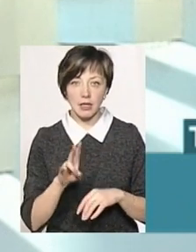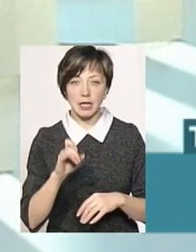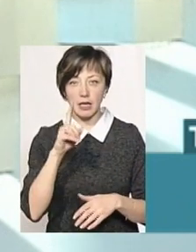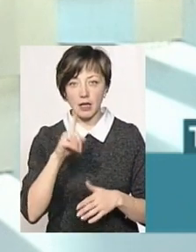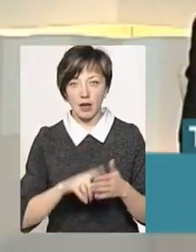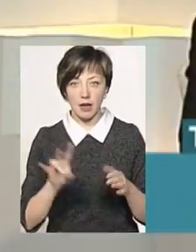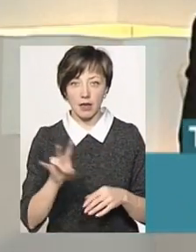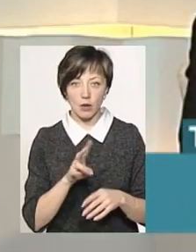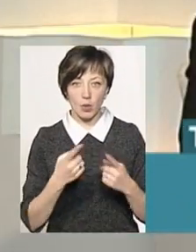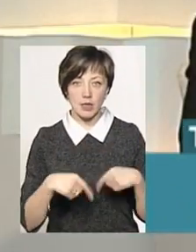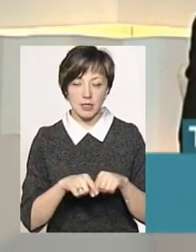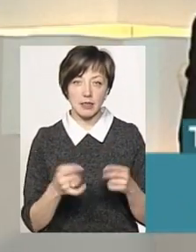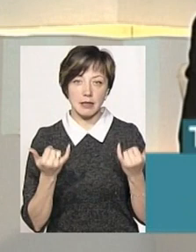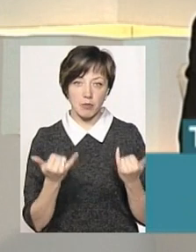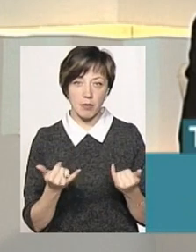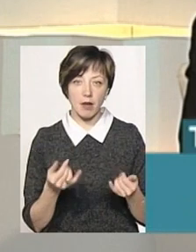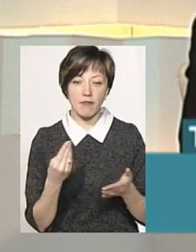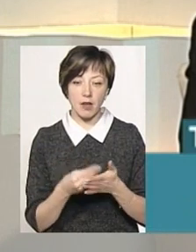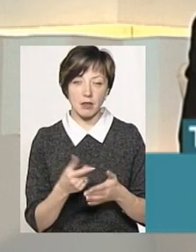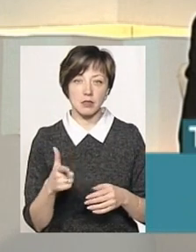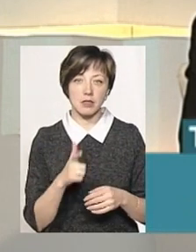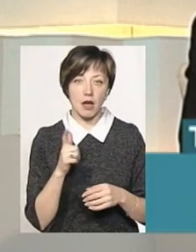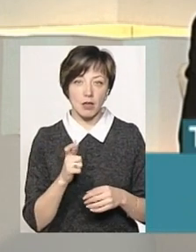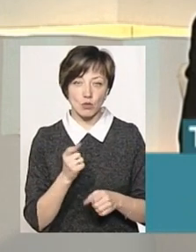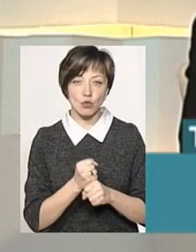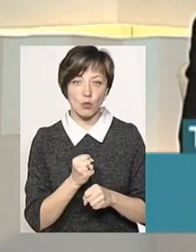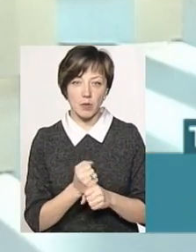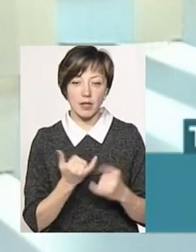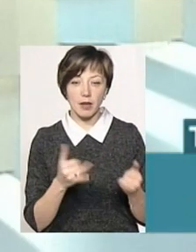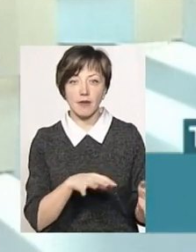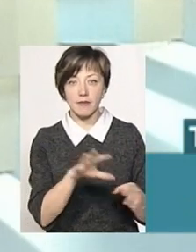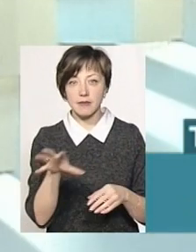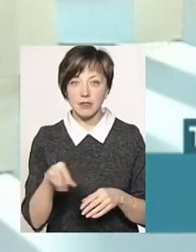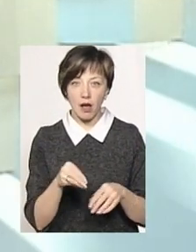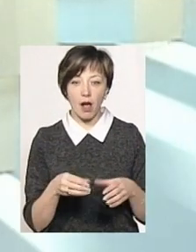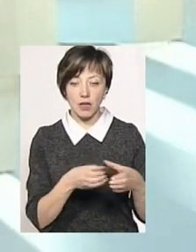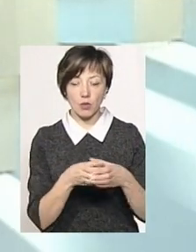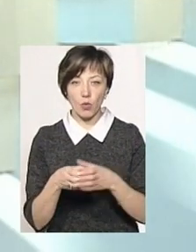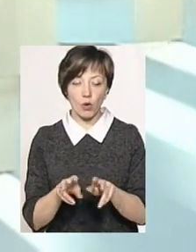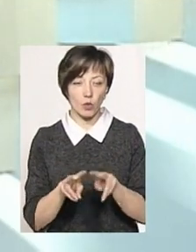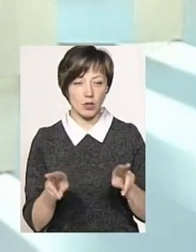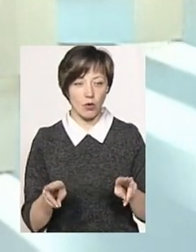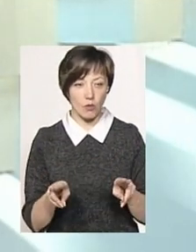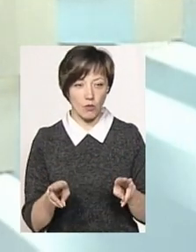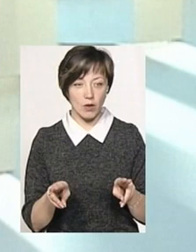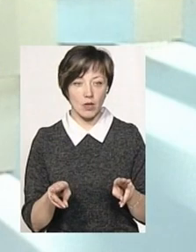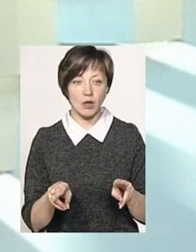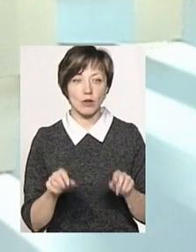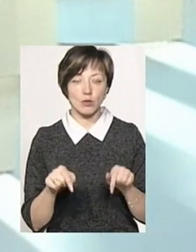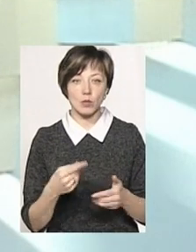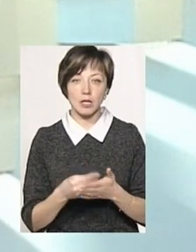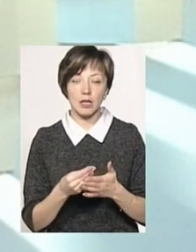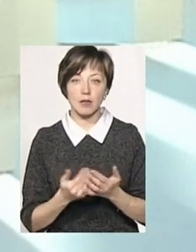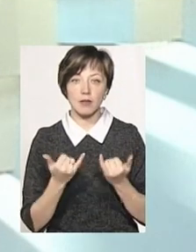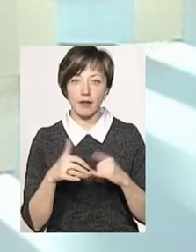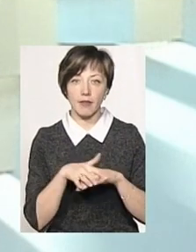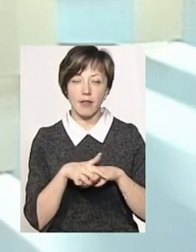релігійніші організації. Тепер вартість газу зроблена для всіх категорій одинакова. І тому тут тариф